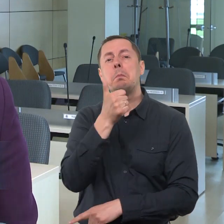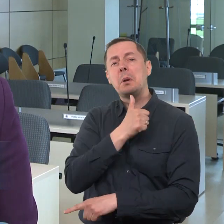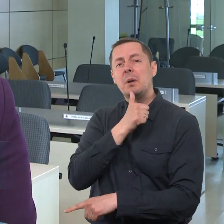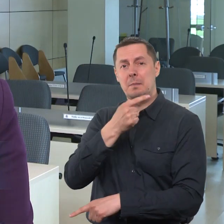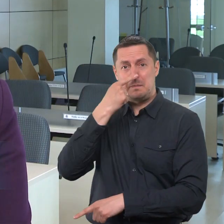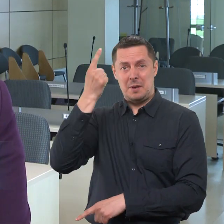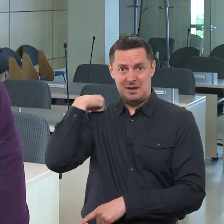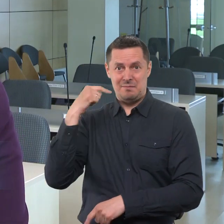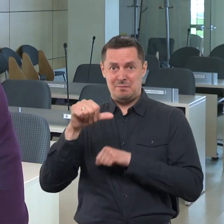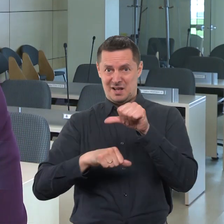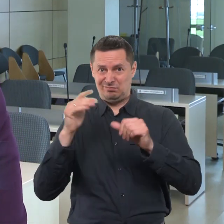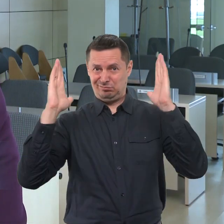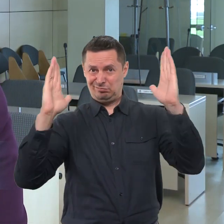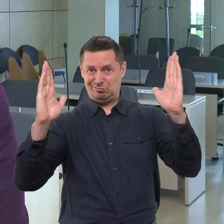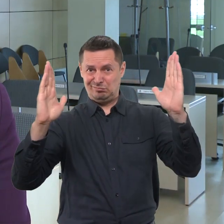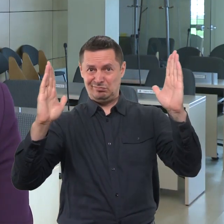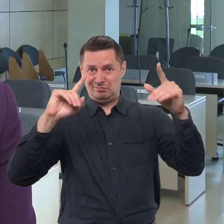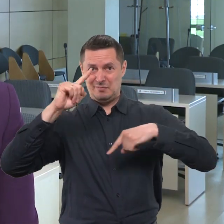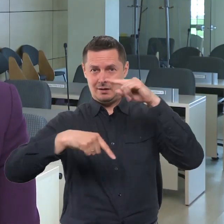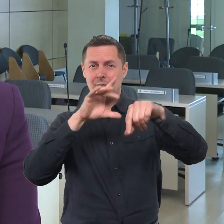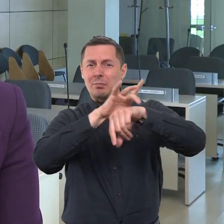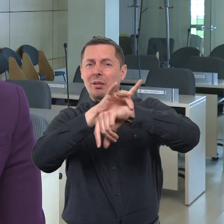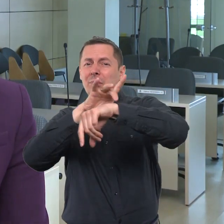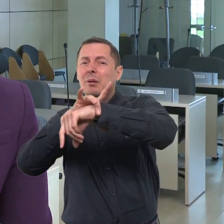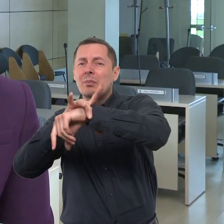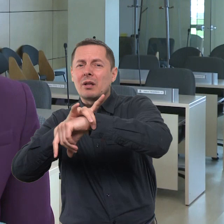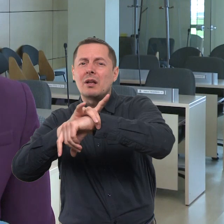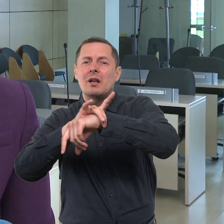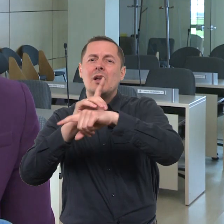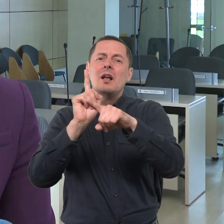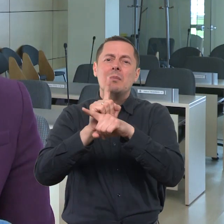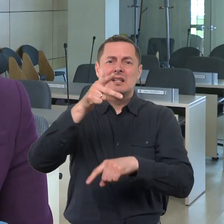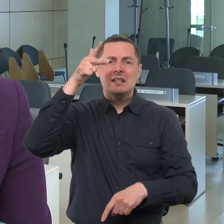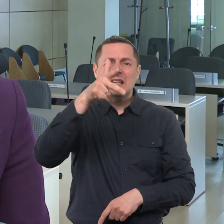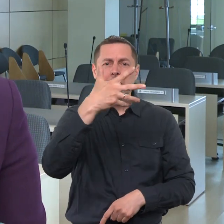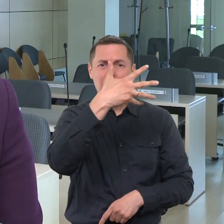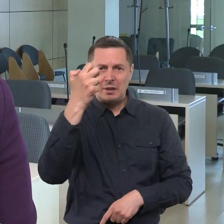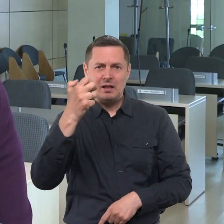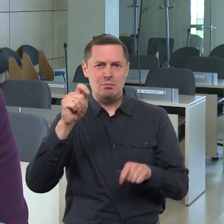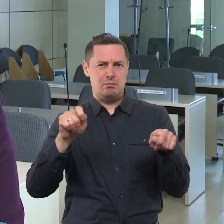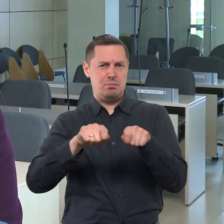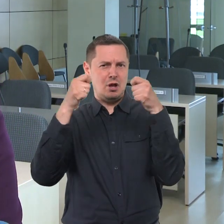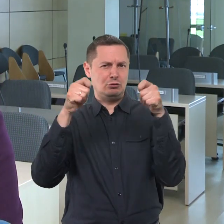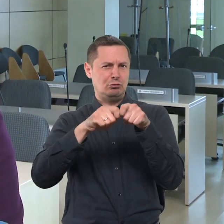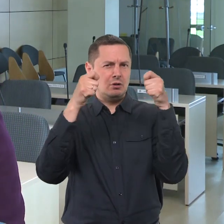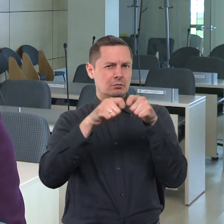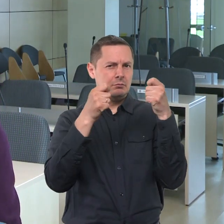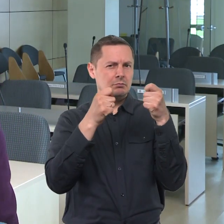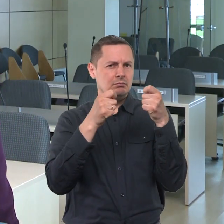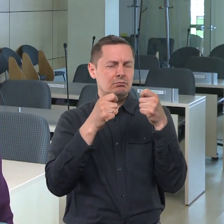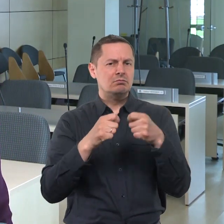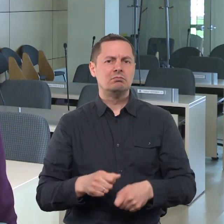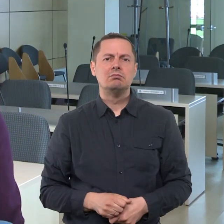tai per pernai metus kameromis buvo užfiksuota 3,5 tūkstančio įvairiausių pažeidimų. Tai